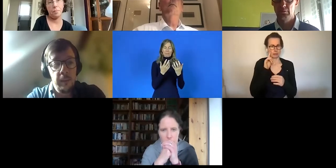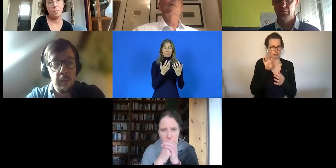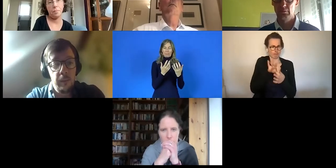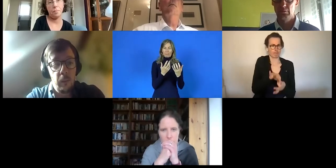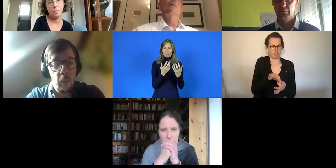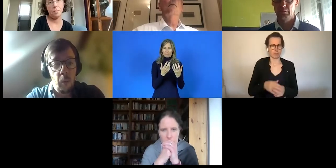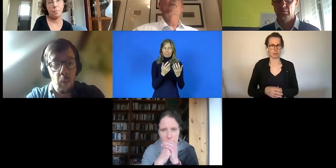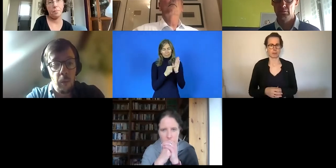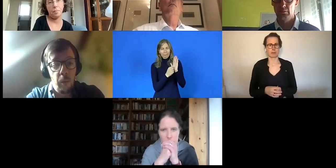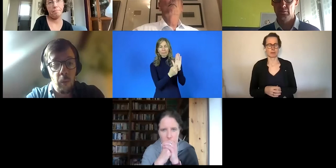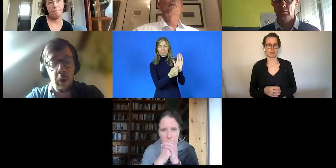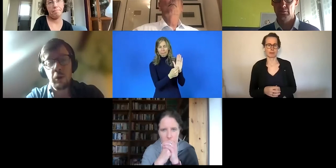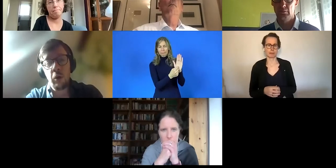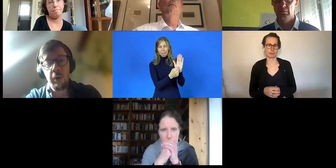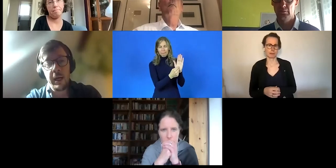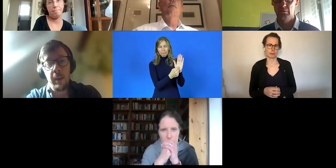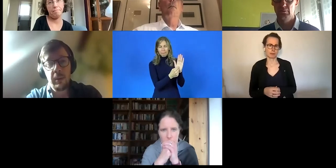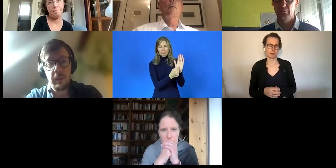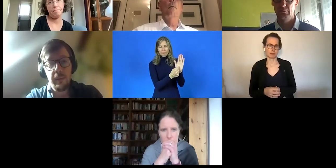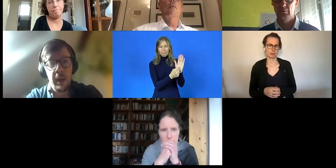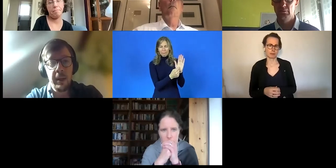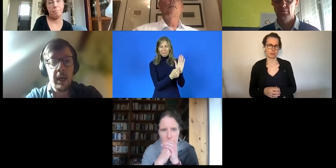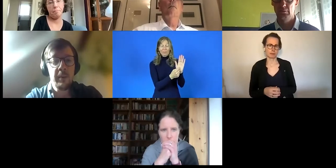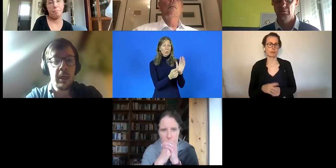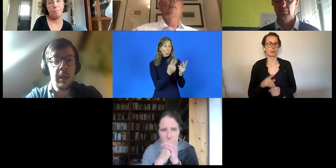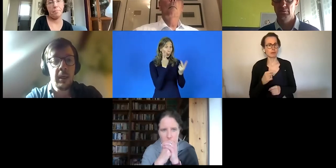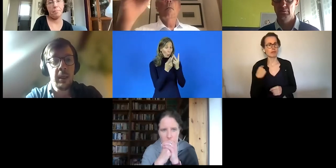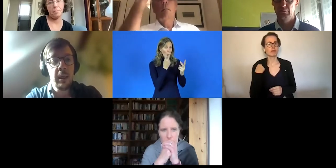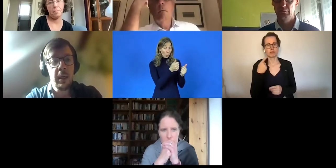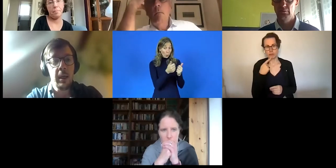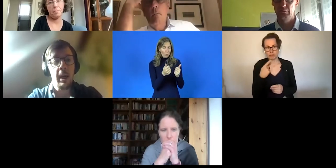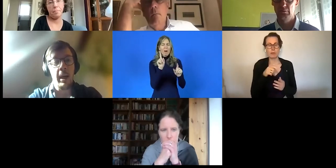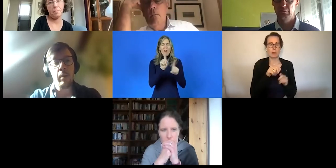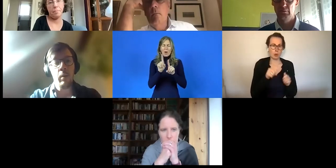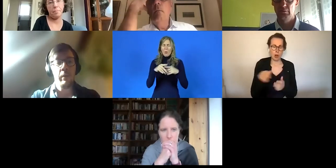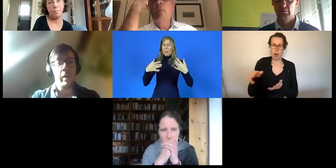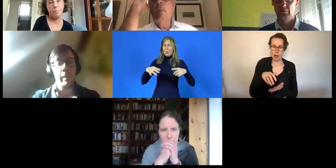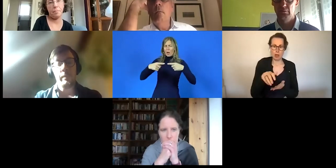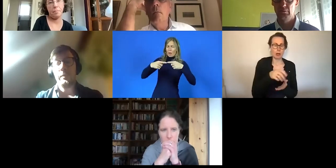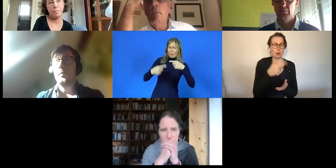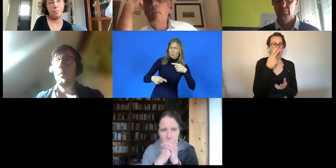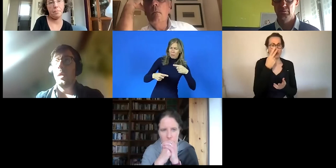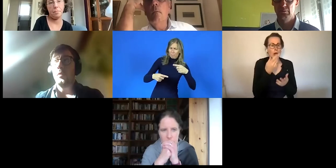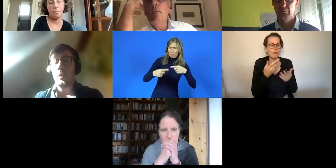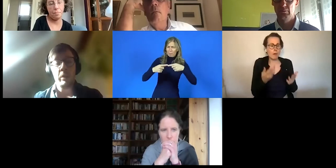eben auch die Sozialwirtschaft als ein ganz wichtiges Feld der Tätigkeit